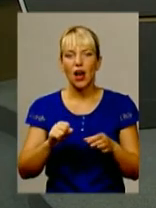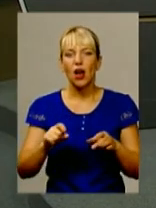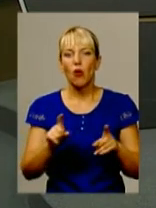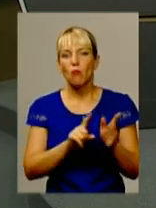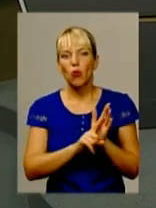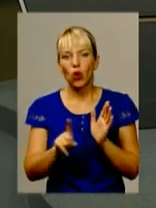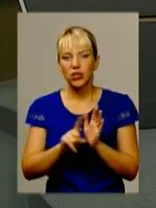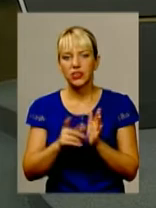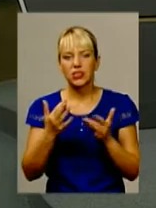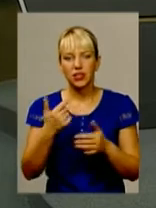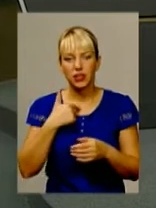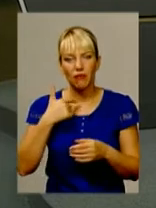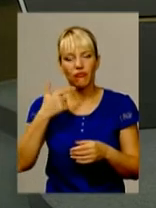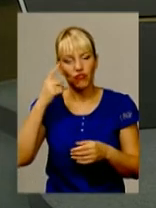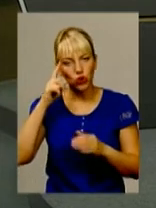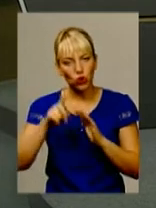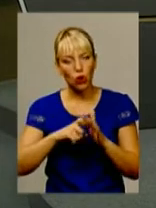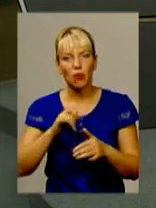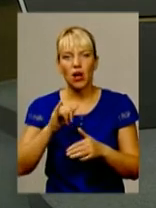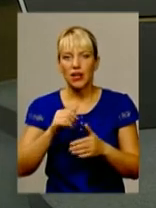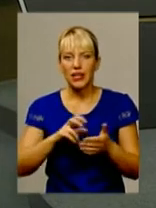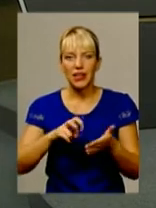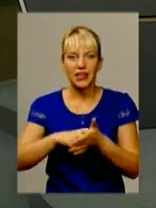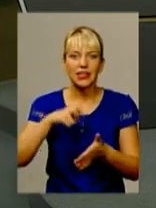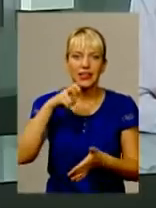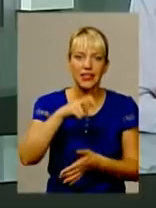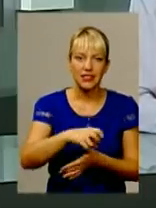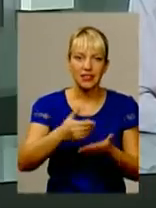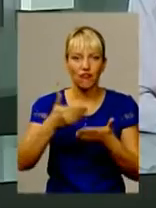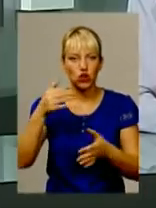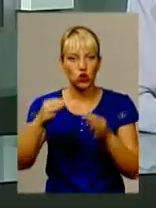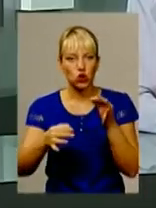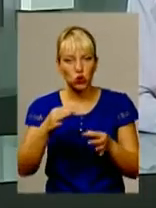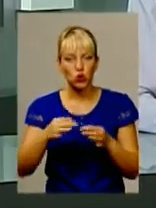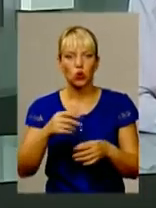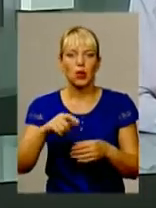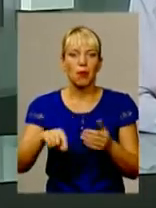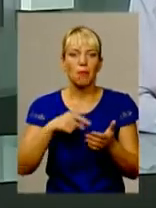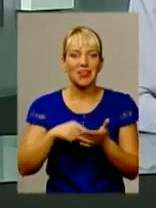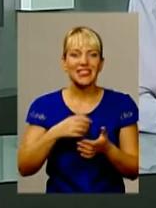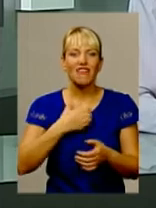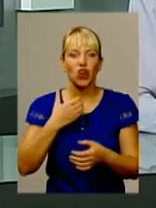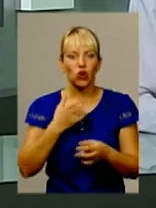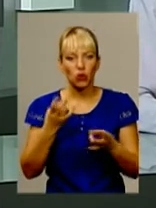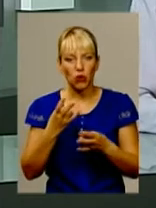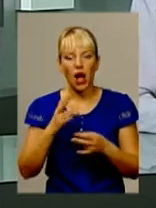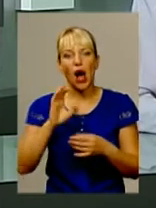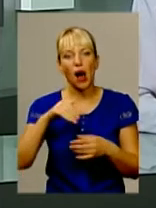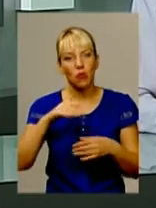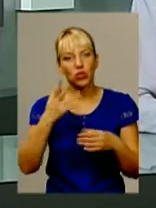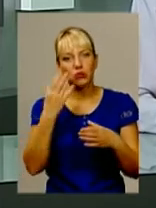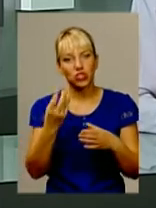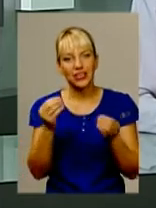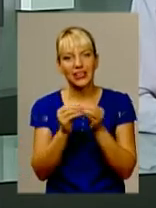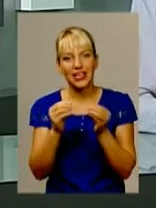виконком має надійти лист від Хмельницького міськрайонного суду з ухвалою. А також виконком має 10 днів на оскарження такого